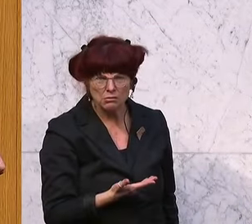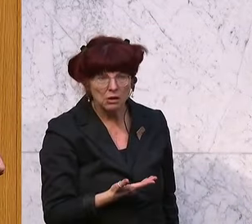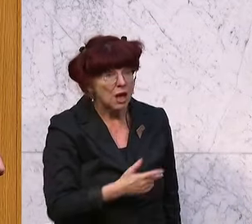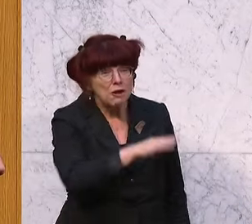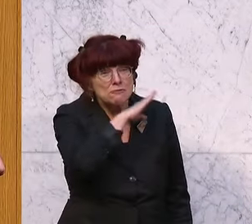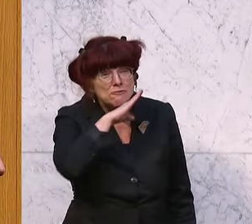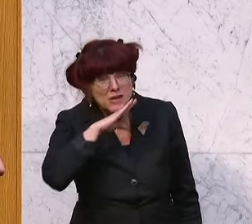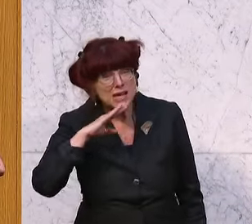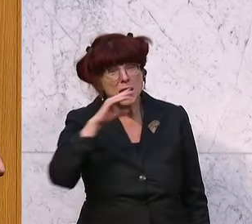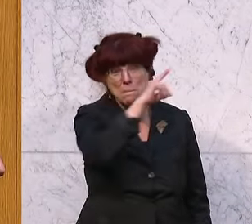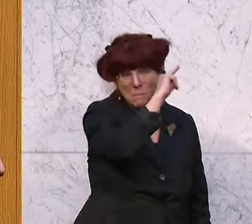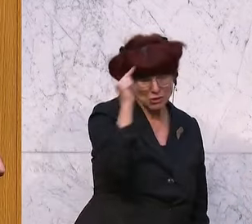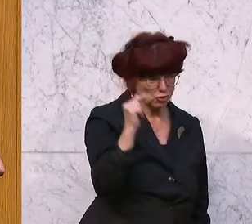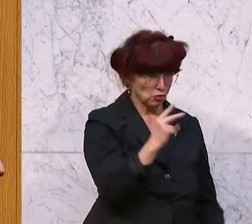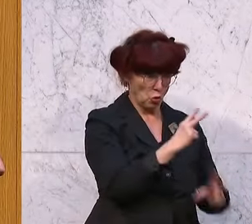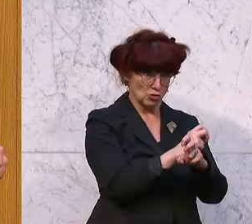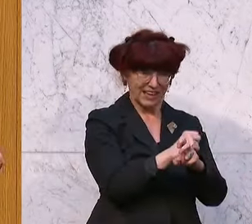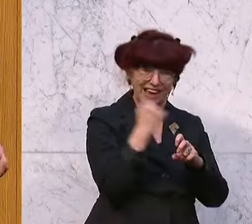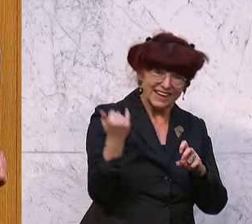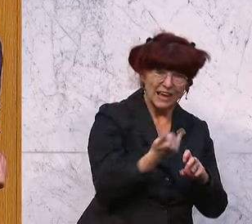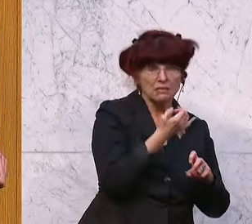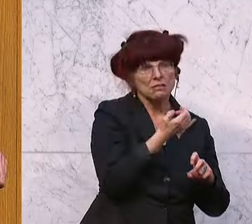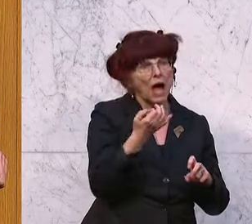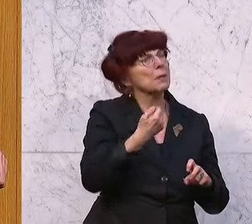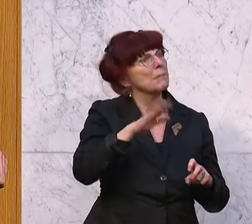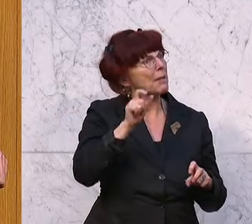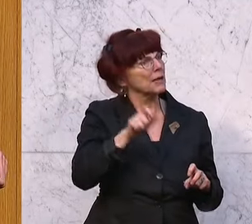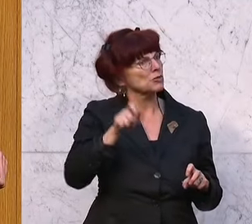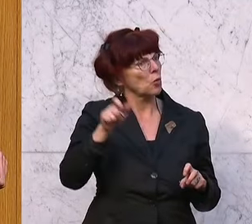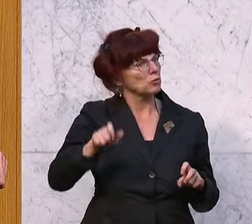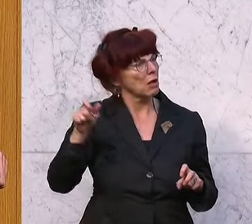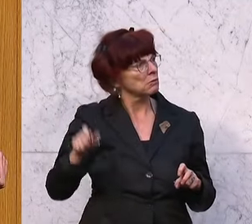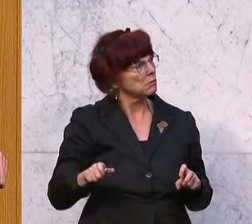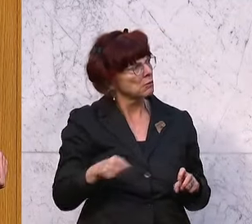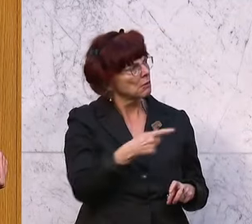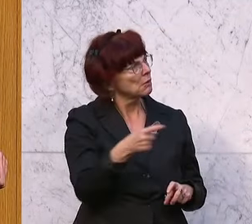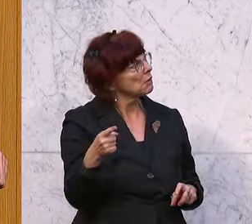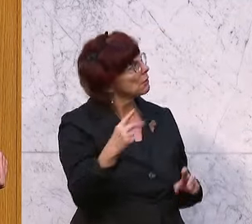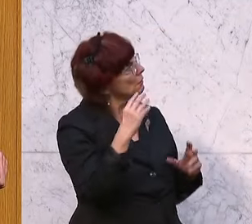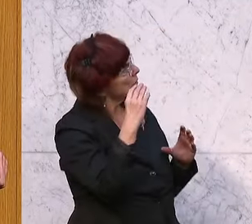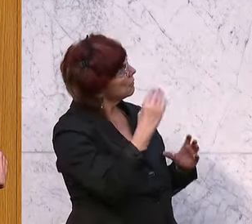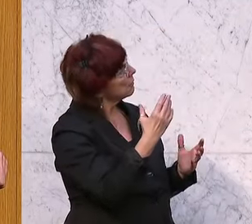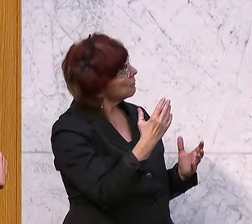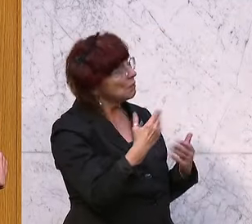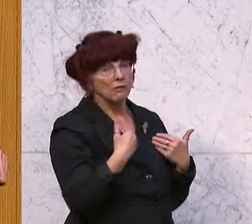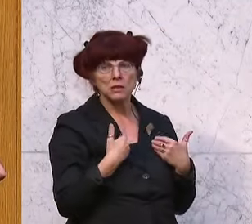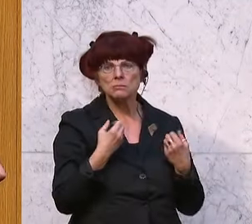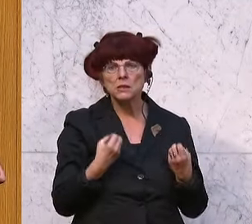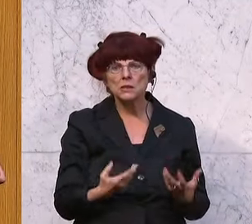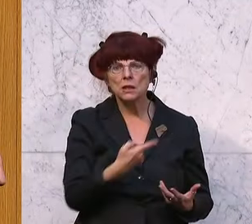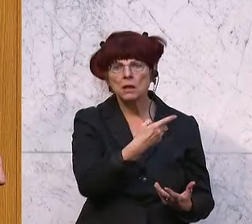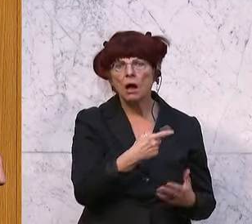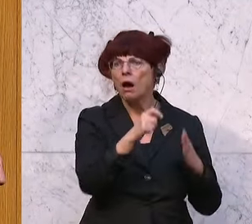Menschen in Österreich und jeden Tag werden das mehr, dass die Menschen das, was sich da abspielt, als eine Missachtung des